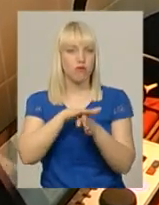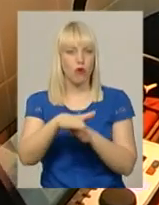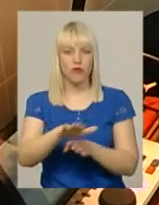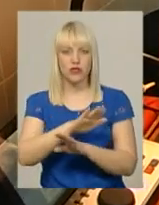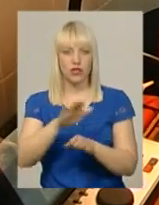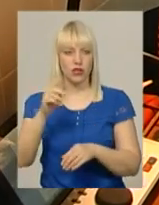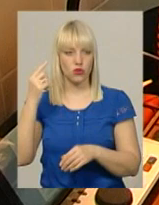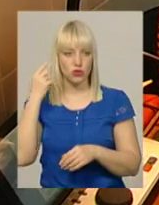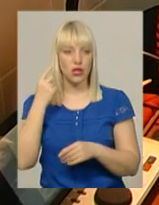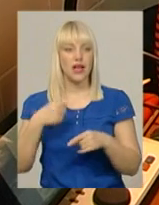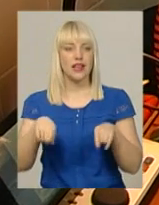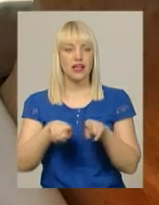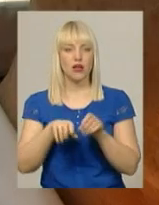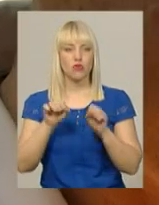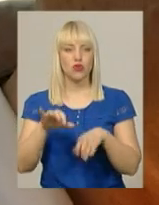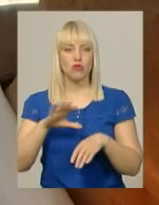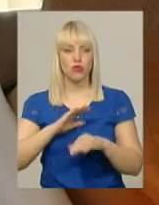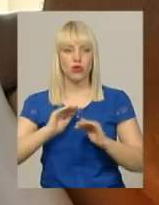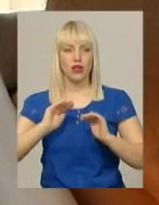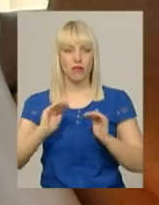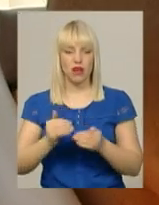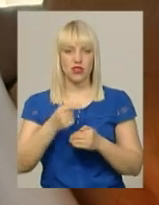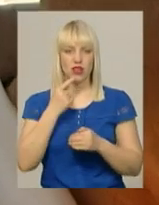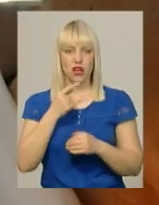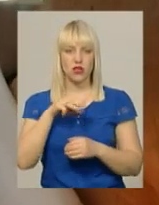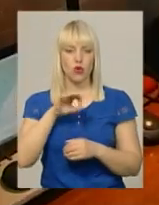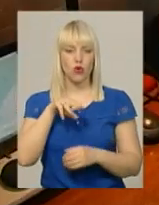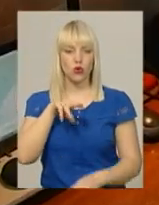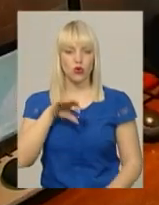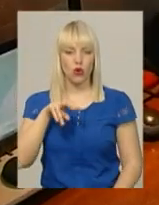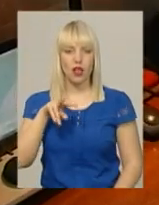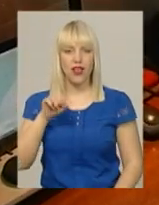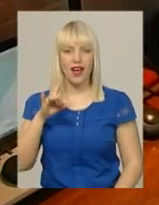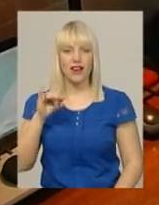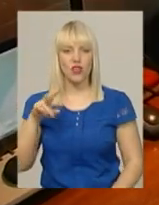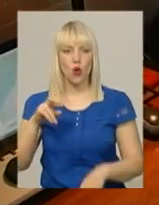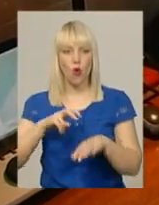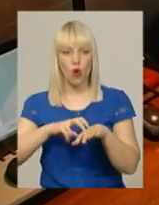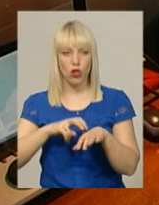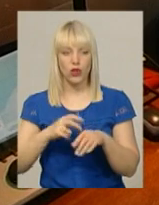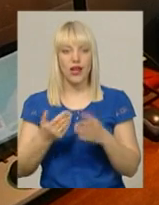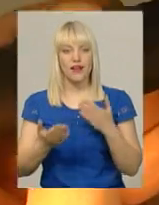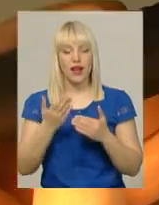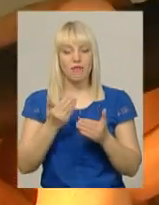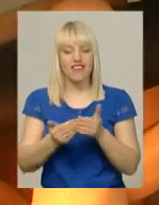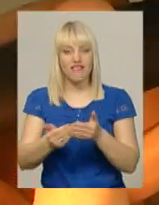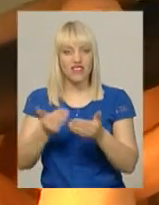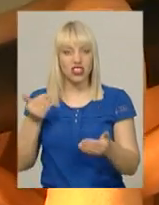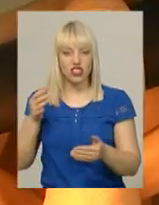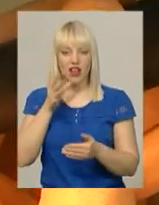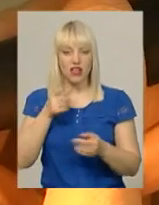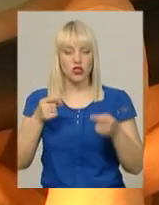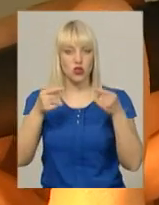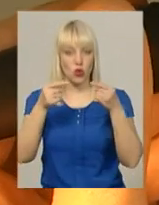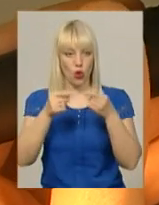могла би бути меншою, каже отоларинголог обласної дитячої лікарні Герман Брухнов. Якби захворювання вчасно діагностували. Щороку за допомогою